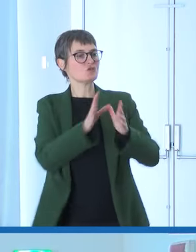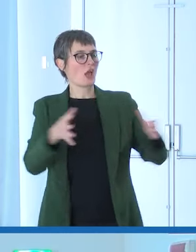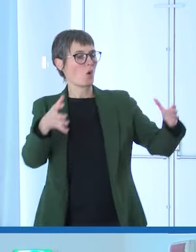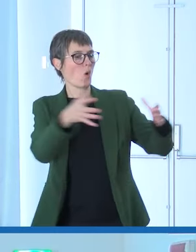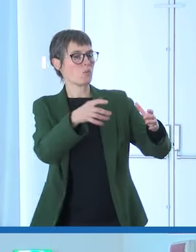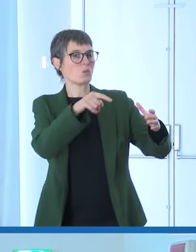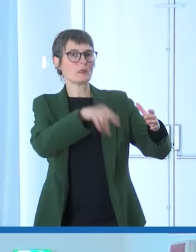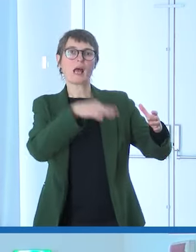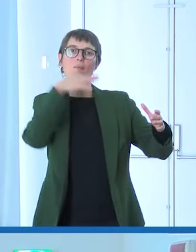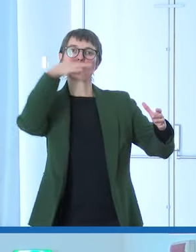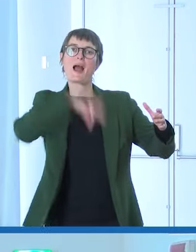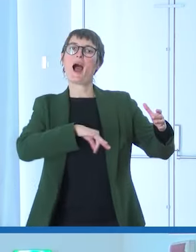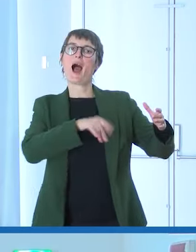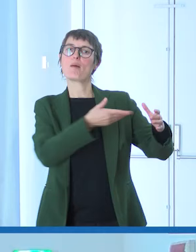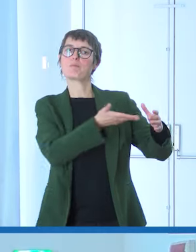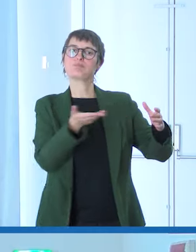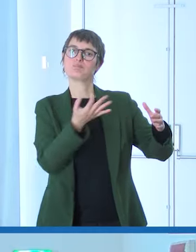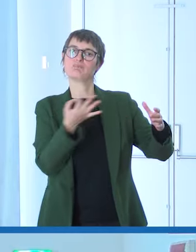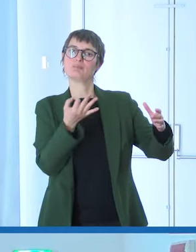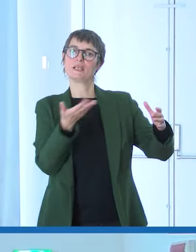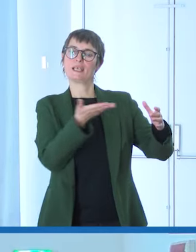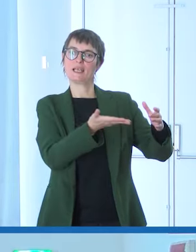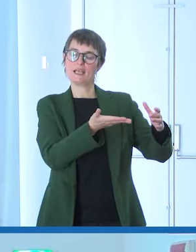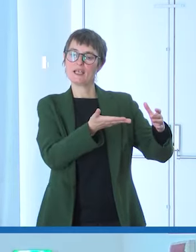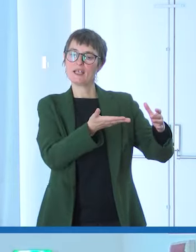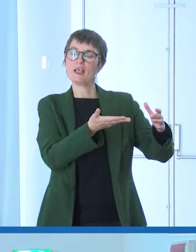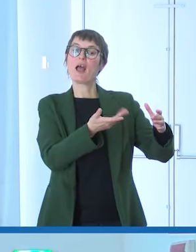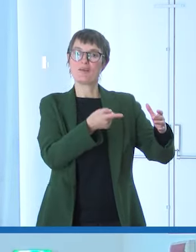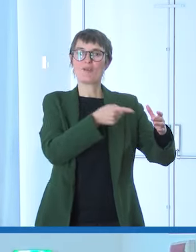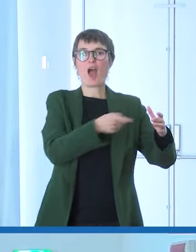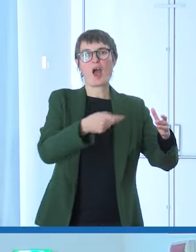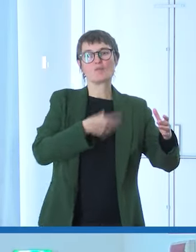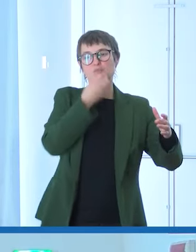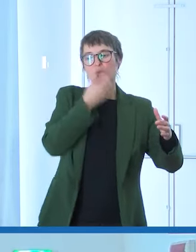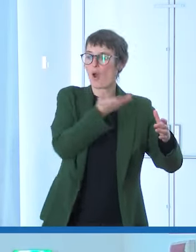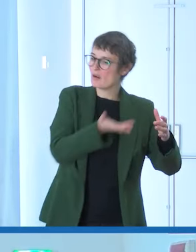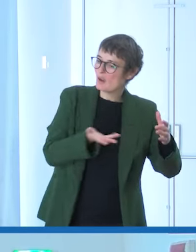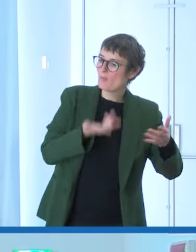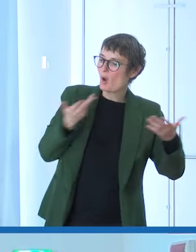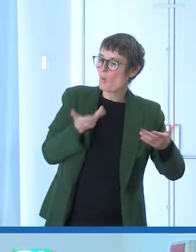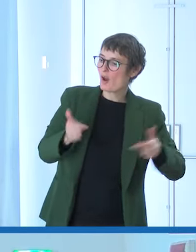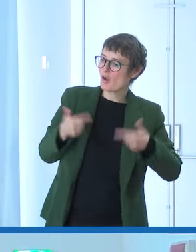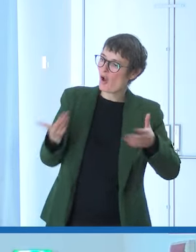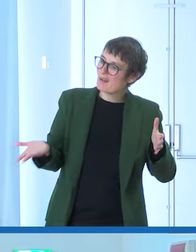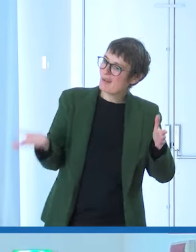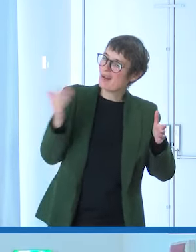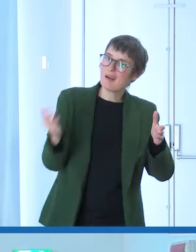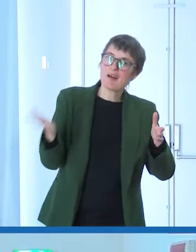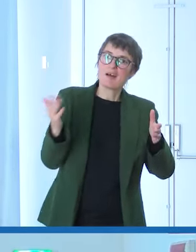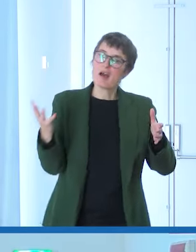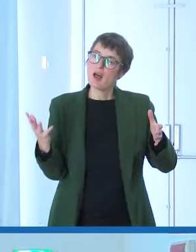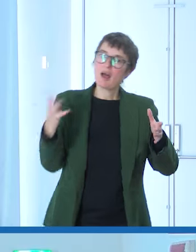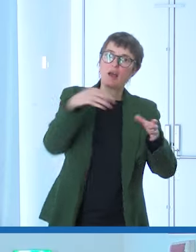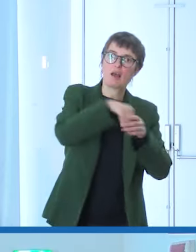per includere un'altra comunità che è quella dei meno abili o dei disabili. Non è così, non è il mio pensiero, non è